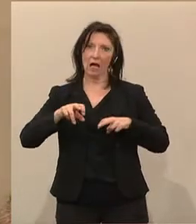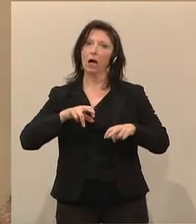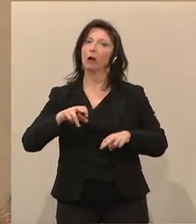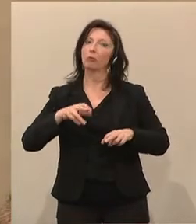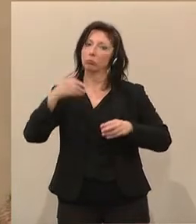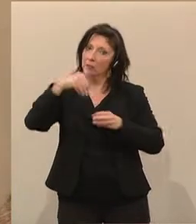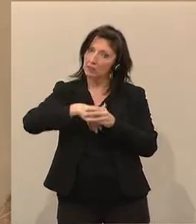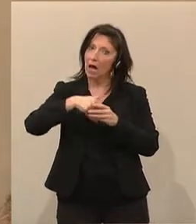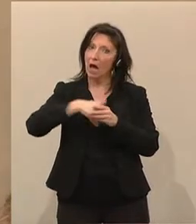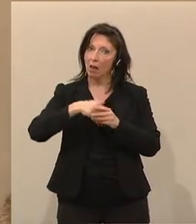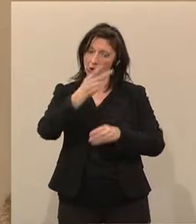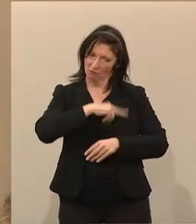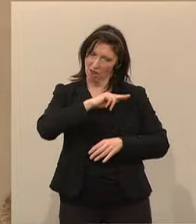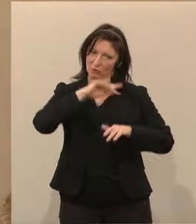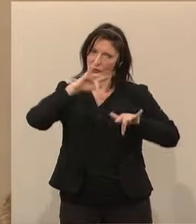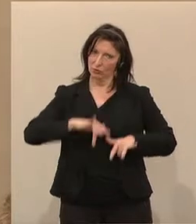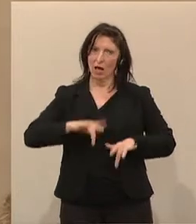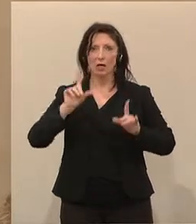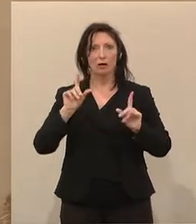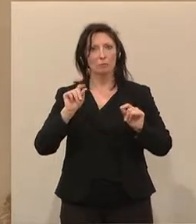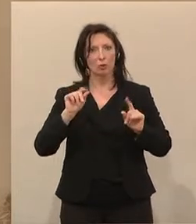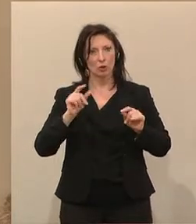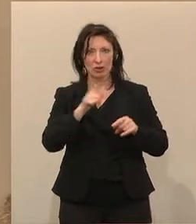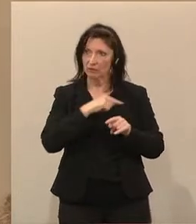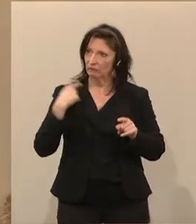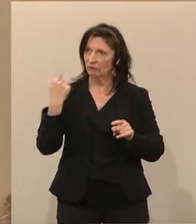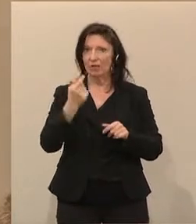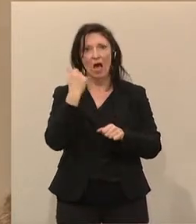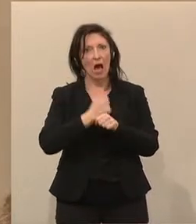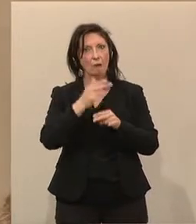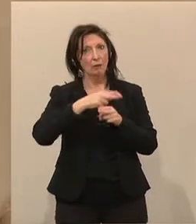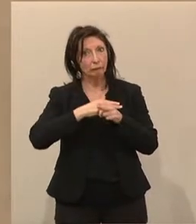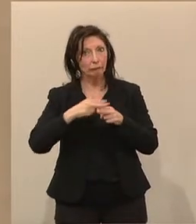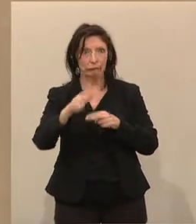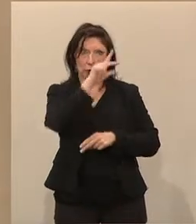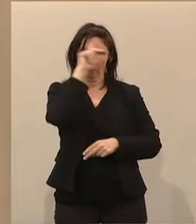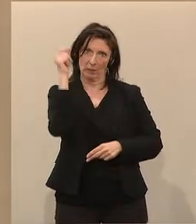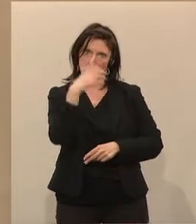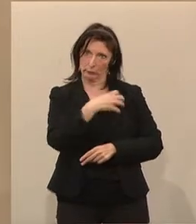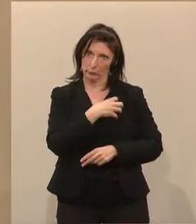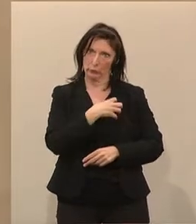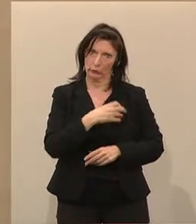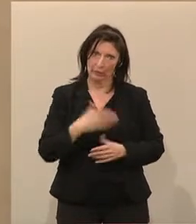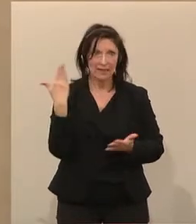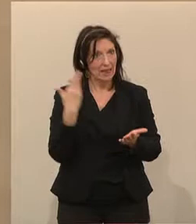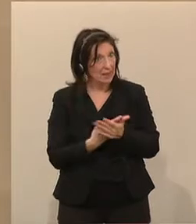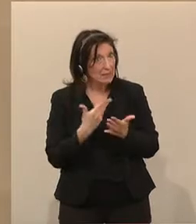Und es wird wieder konstruktiv für die Bürger gearbeitet. Deshalb das Tourismusland Österreich